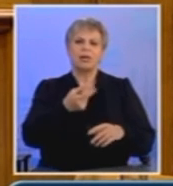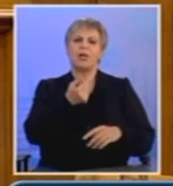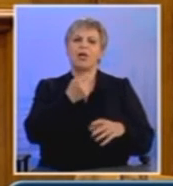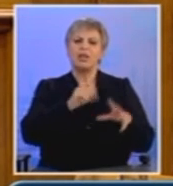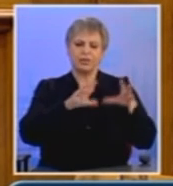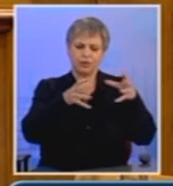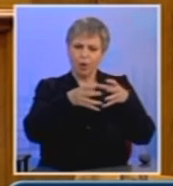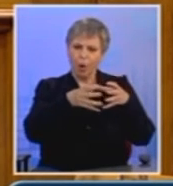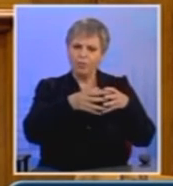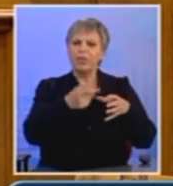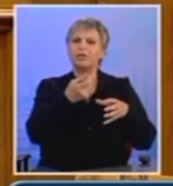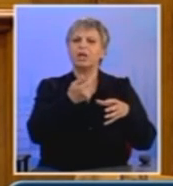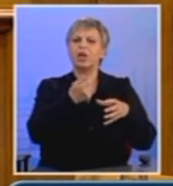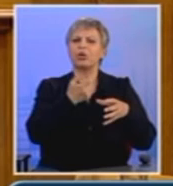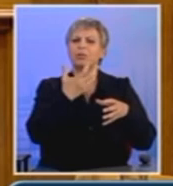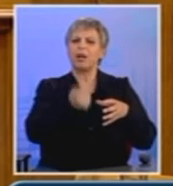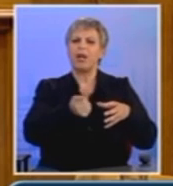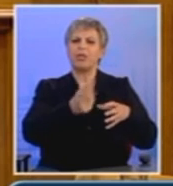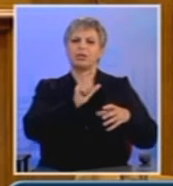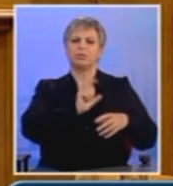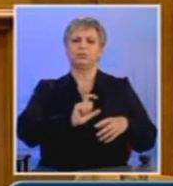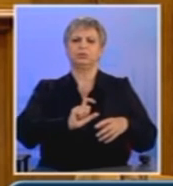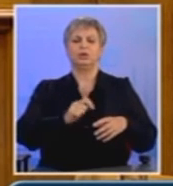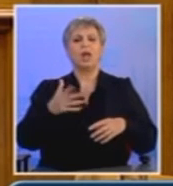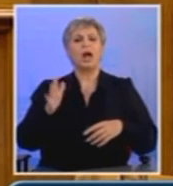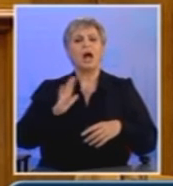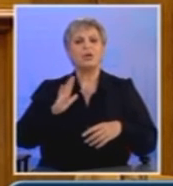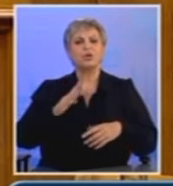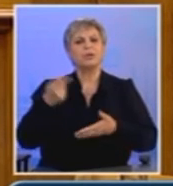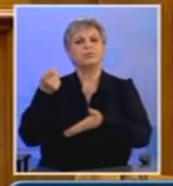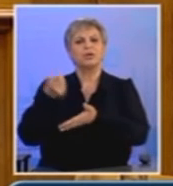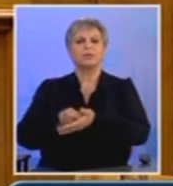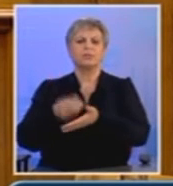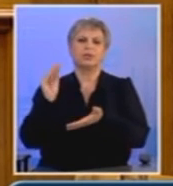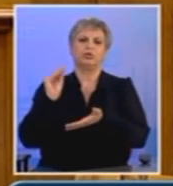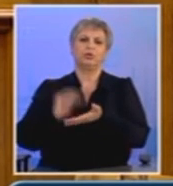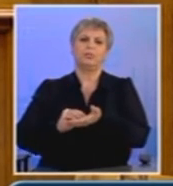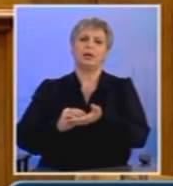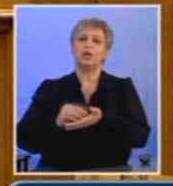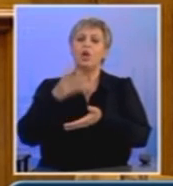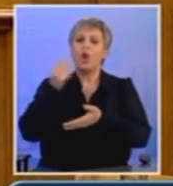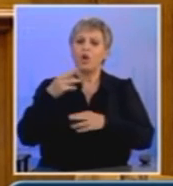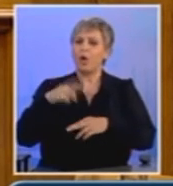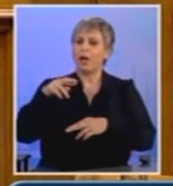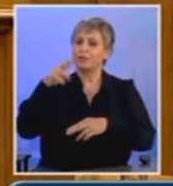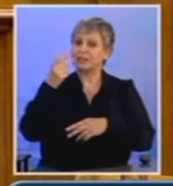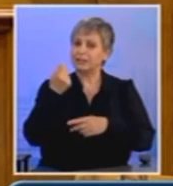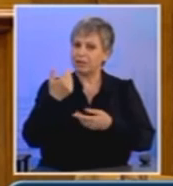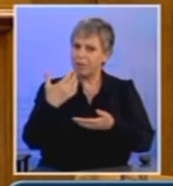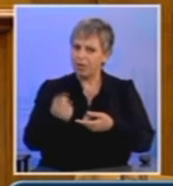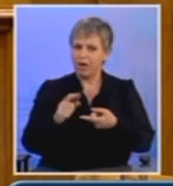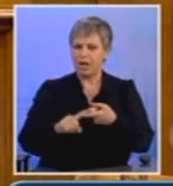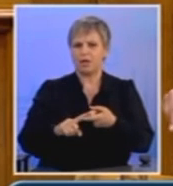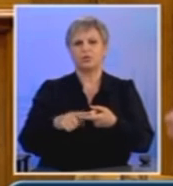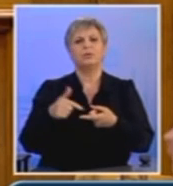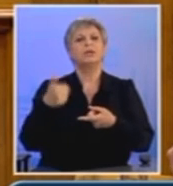κλειδιά της οικονομίας. Ο λαός θα πληρώσει και πάλι με άλλο τρόπο με τη μεγάλη άνοδο του πληθωρισμού σε αυτή την περίπτωση,